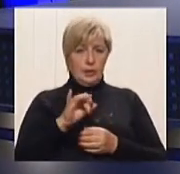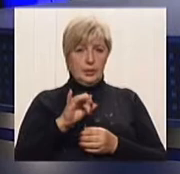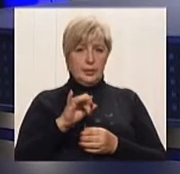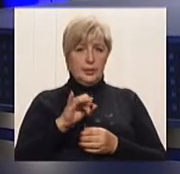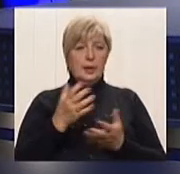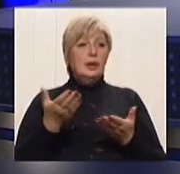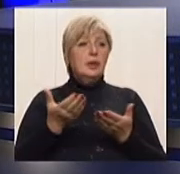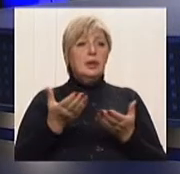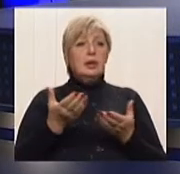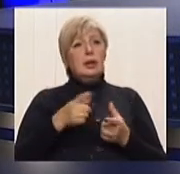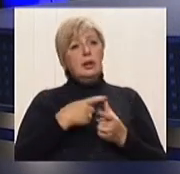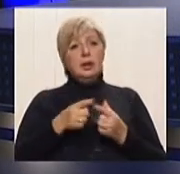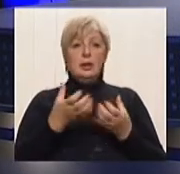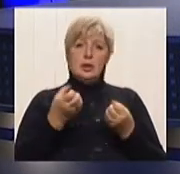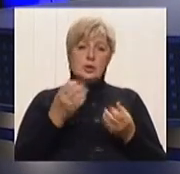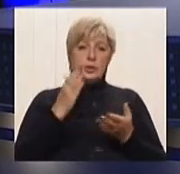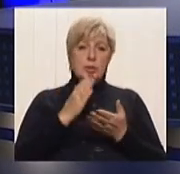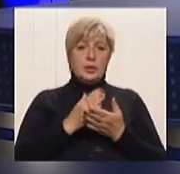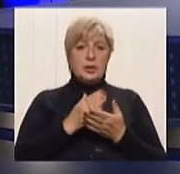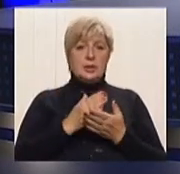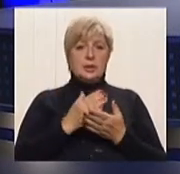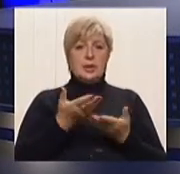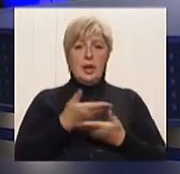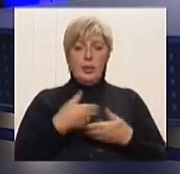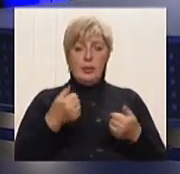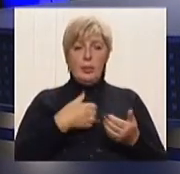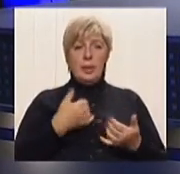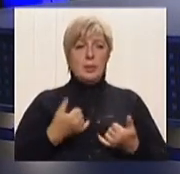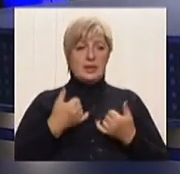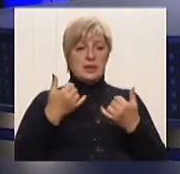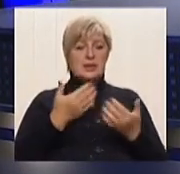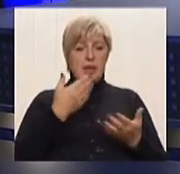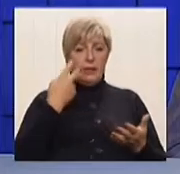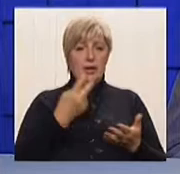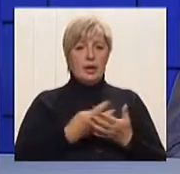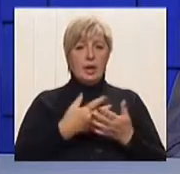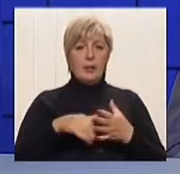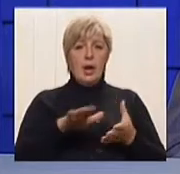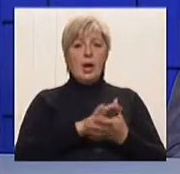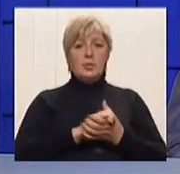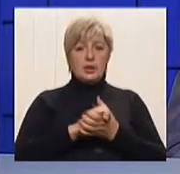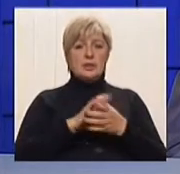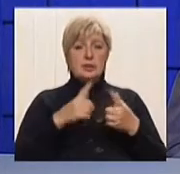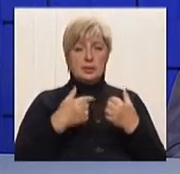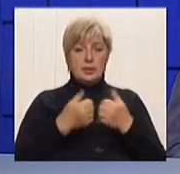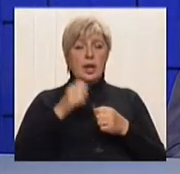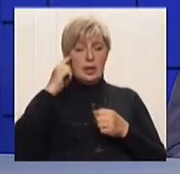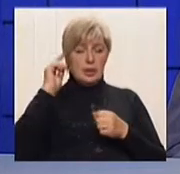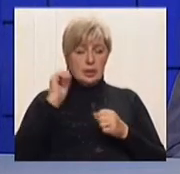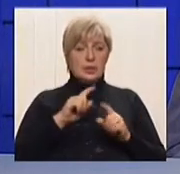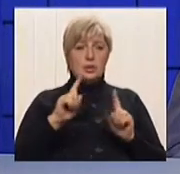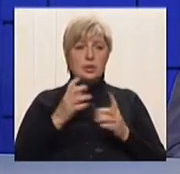Або є ще декілька? Ми представляємо громадські організації. Я знаю, що ще є кілька